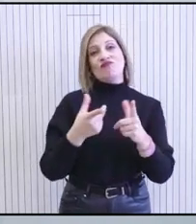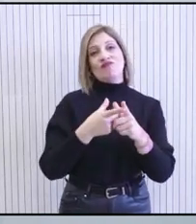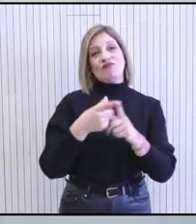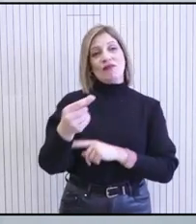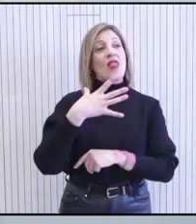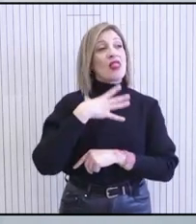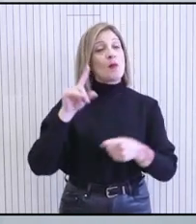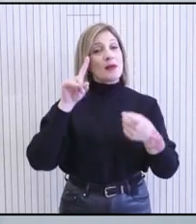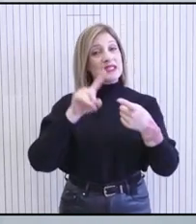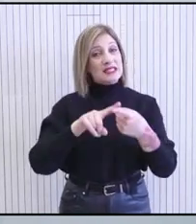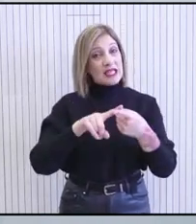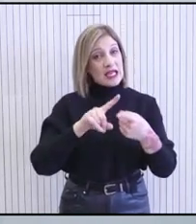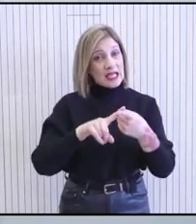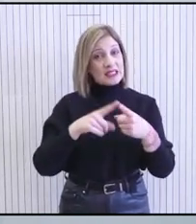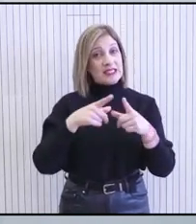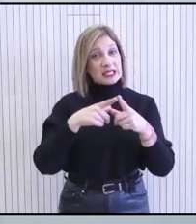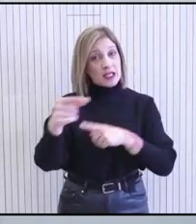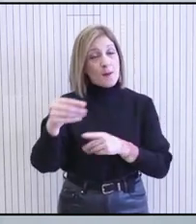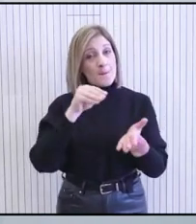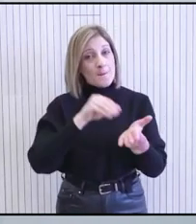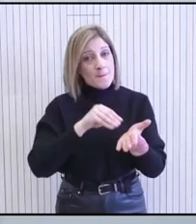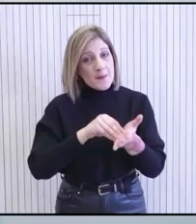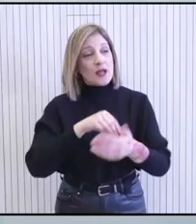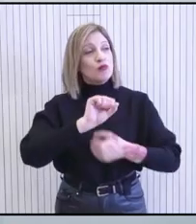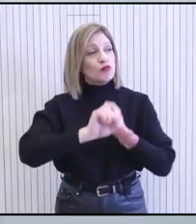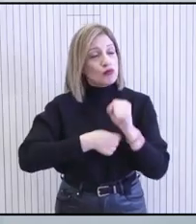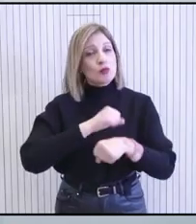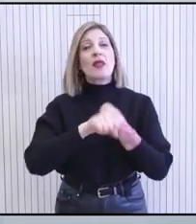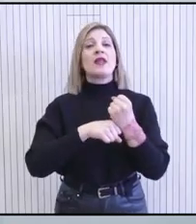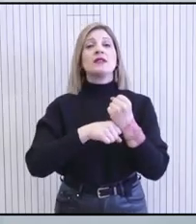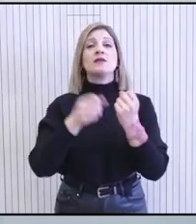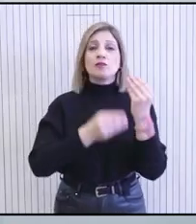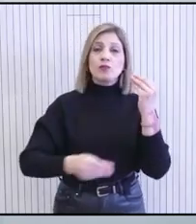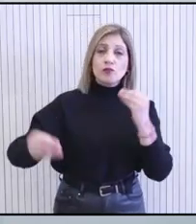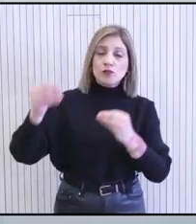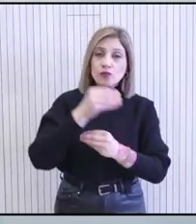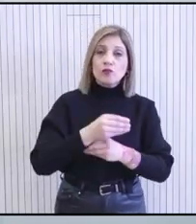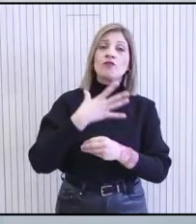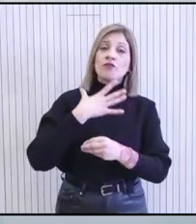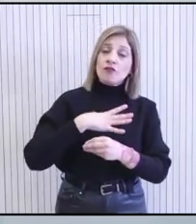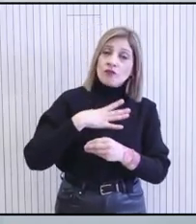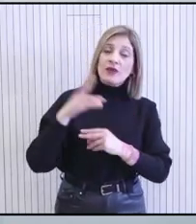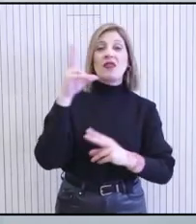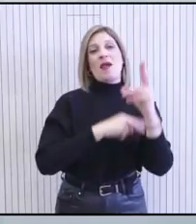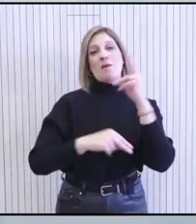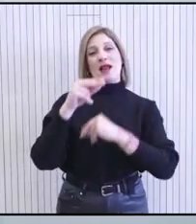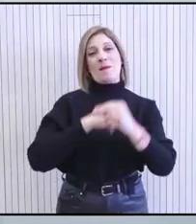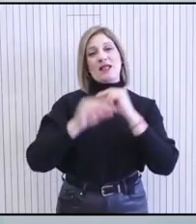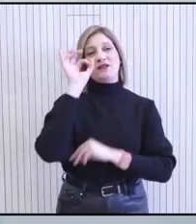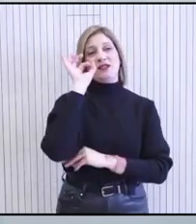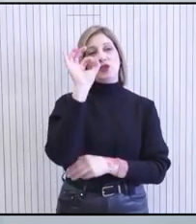Θέλω μια διευρυμένη συνάντηση, στην οποία, επαναλαμβάνω, θα αποτελέσει το εφαρτήριο για να μπορέσουμε να επανέλθουμε στις διεπραγματεύσεις.